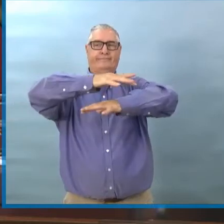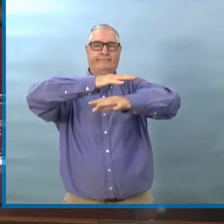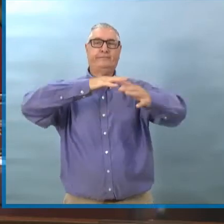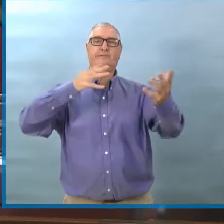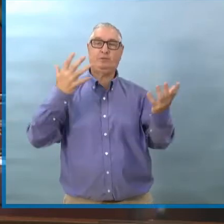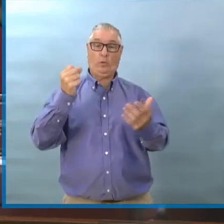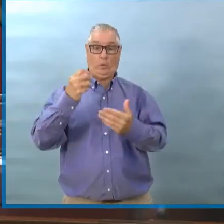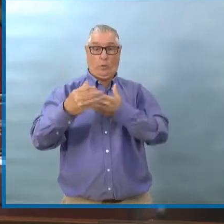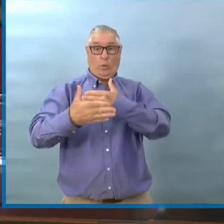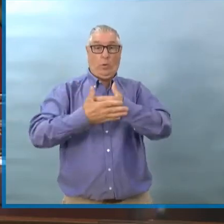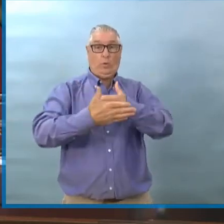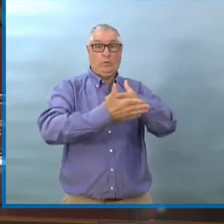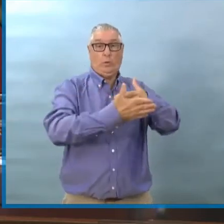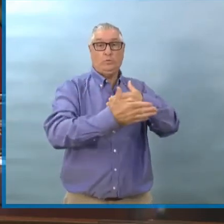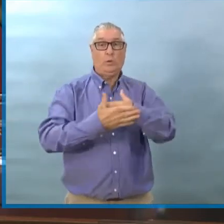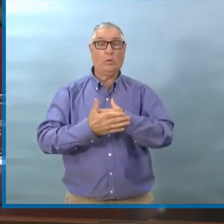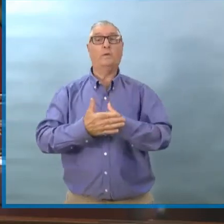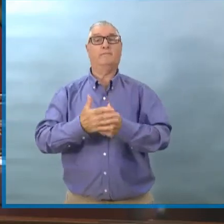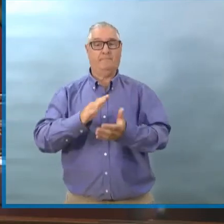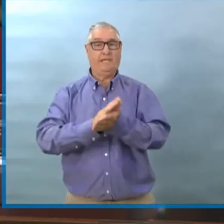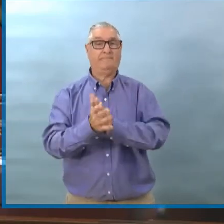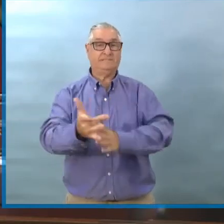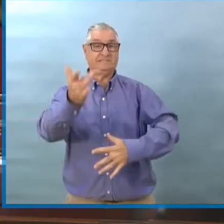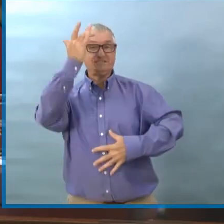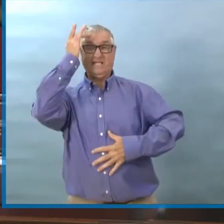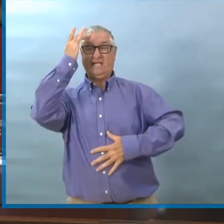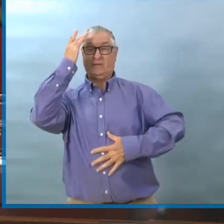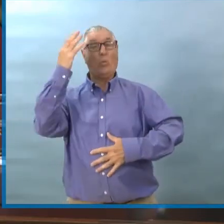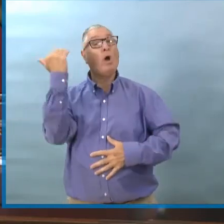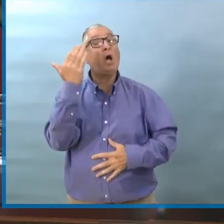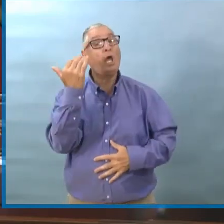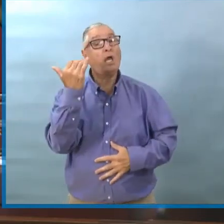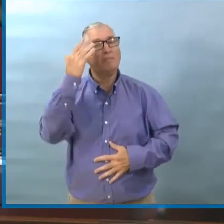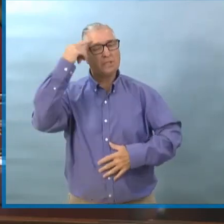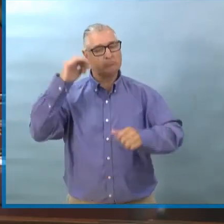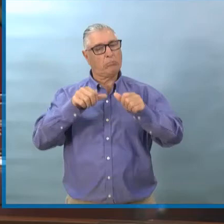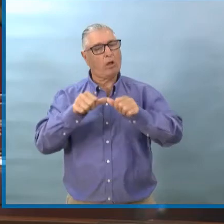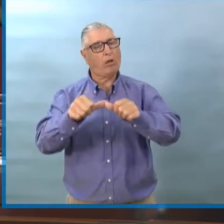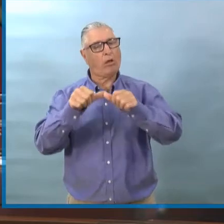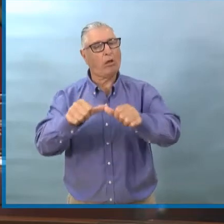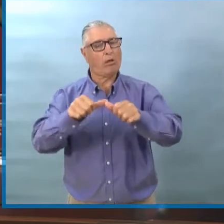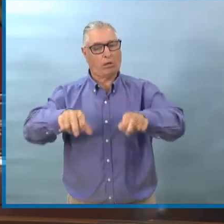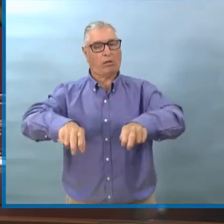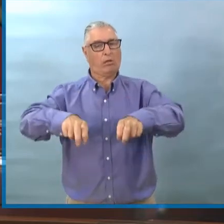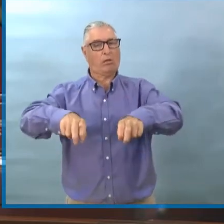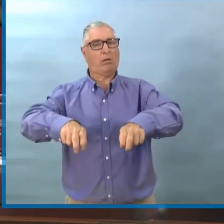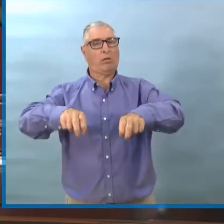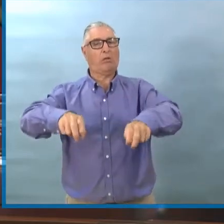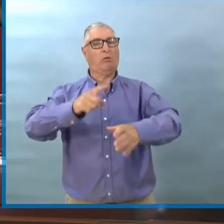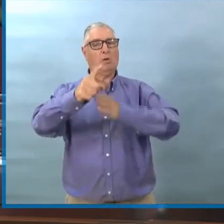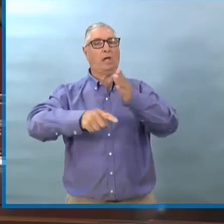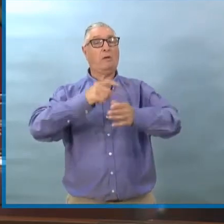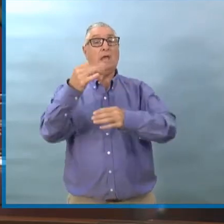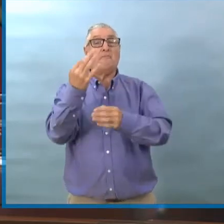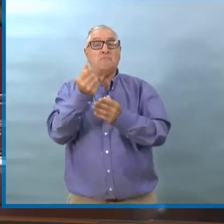lesquels ce virus se propage facilement. Donc on parle de centres commerciaux